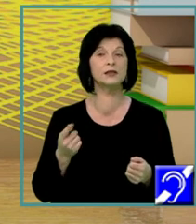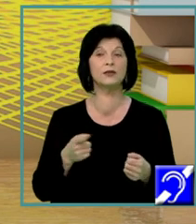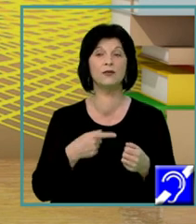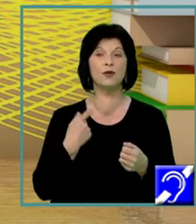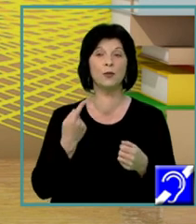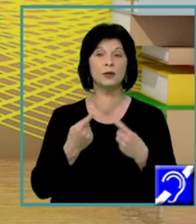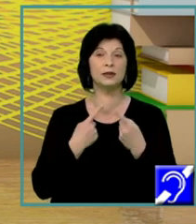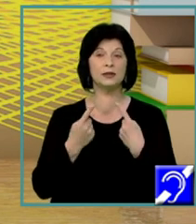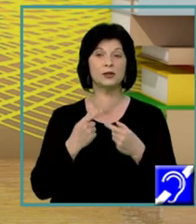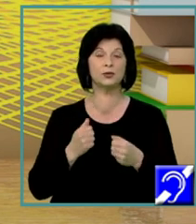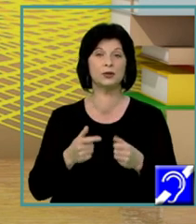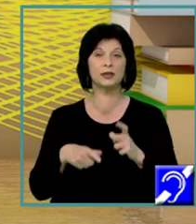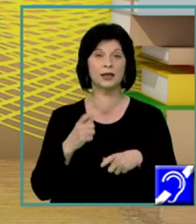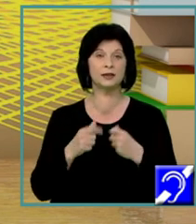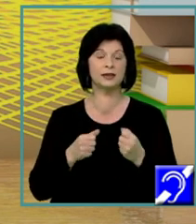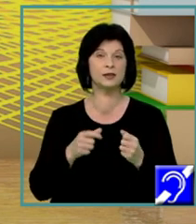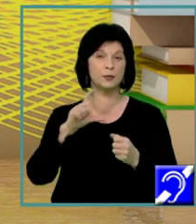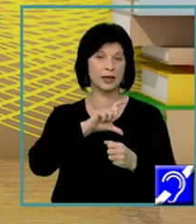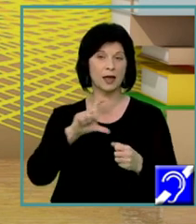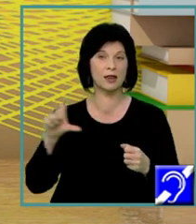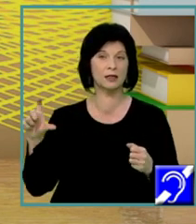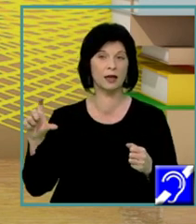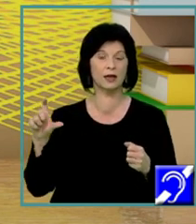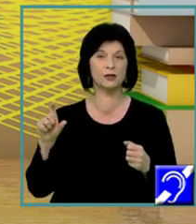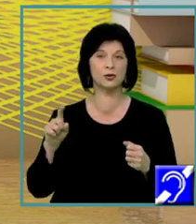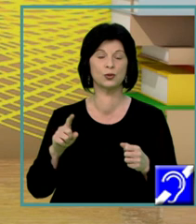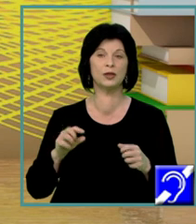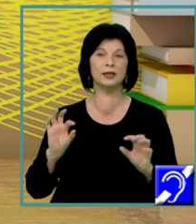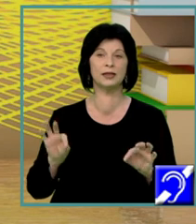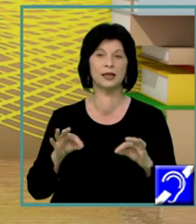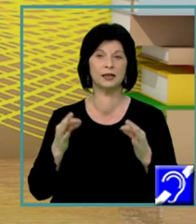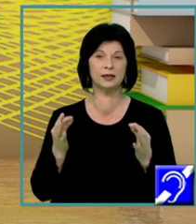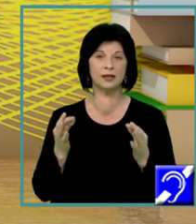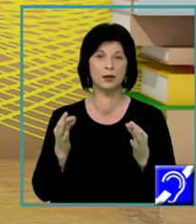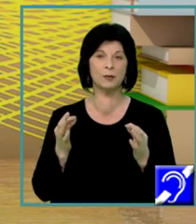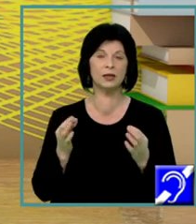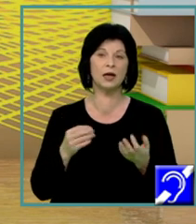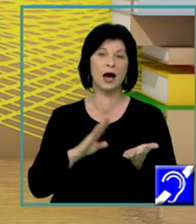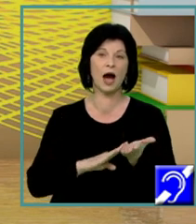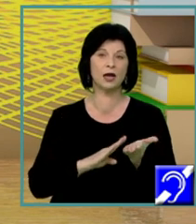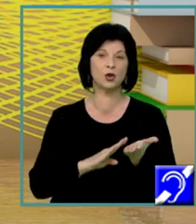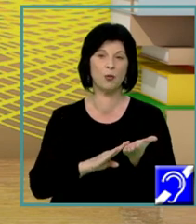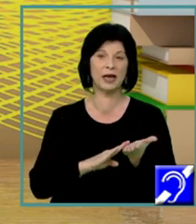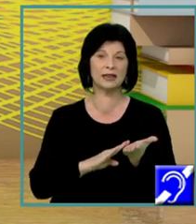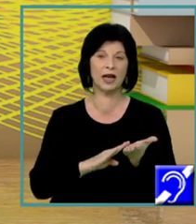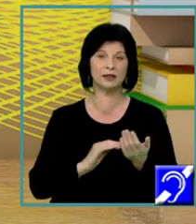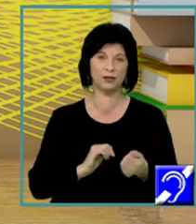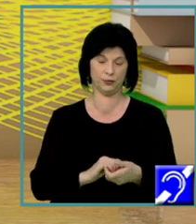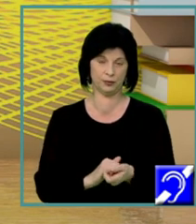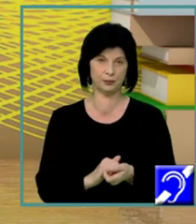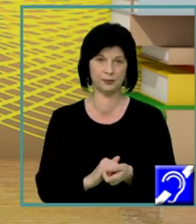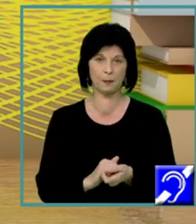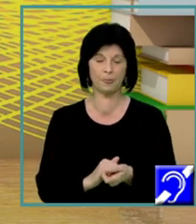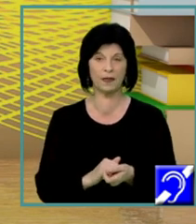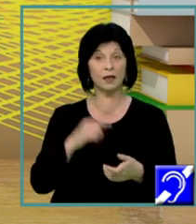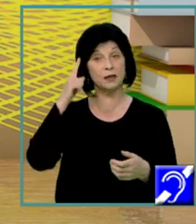și anume textul de tip argumentativ. Voi știți foarte bine că în cadrul acestui subiect, 1 roman,